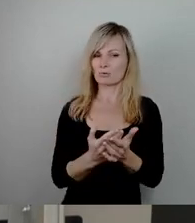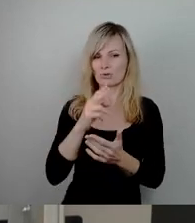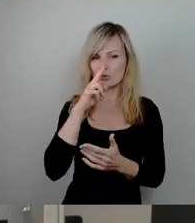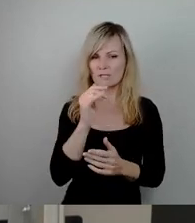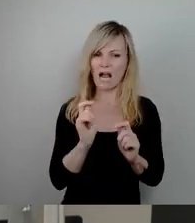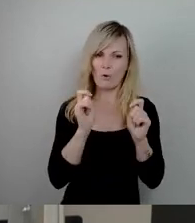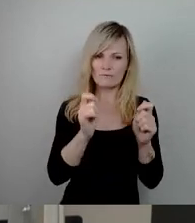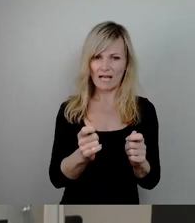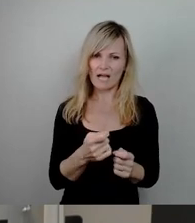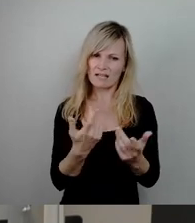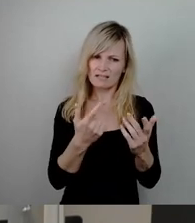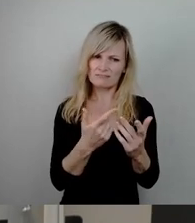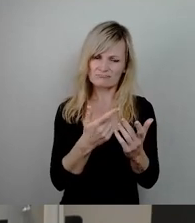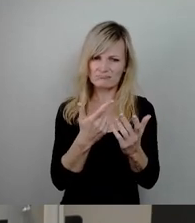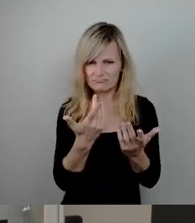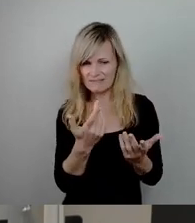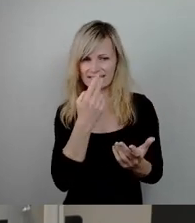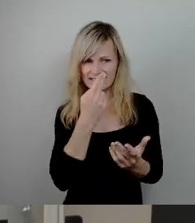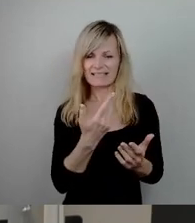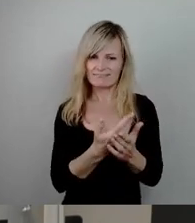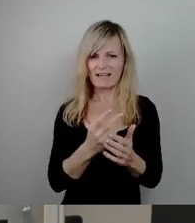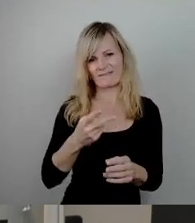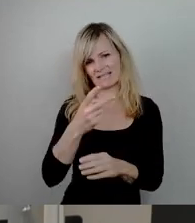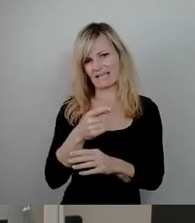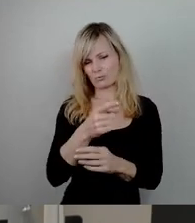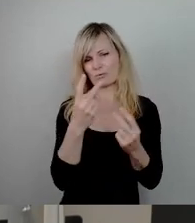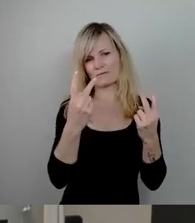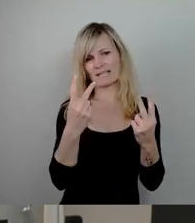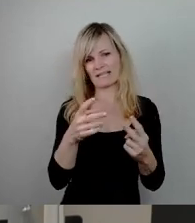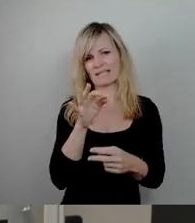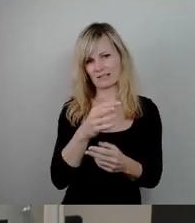auch diese Vertretung ebenfalls als wichtigen Akteur an dieser Stelle.